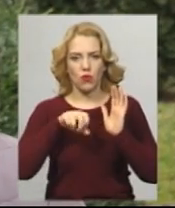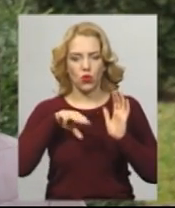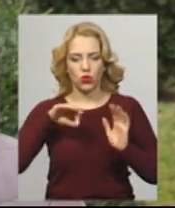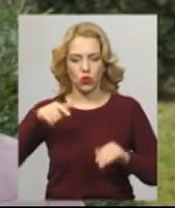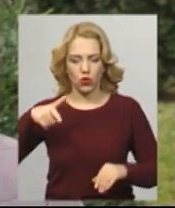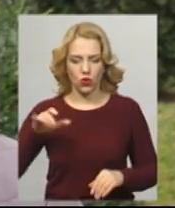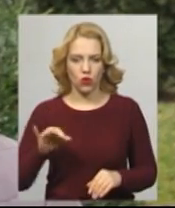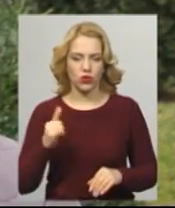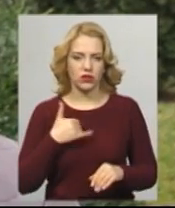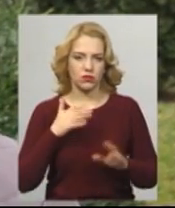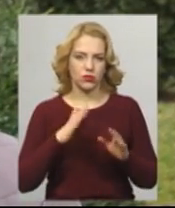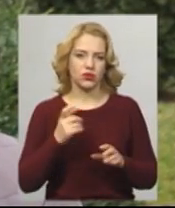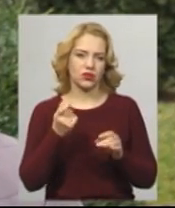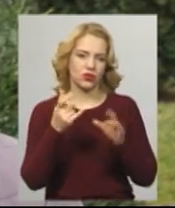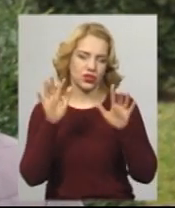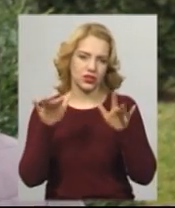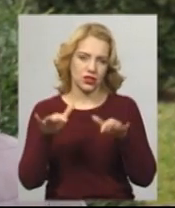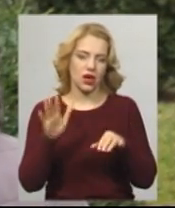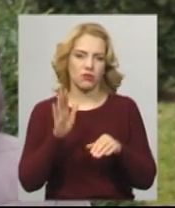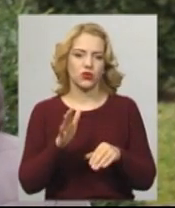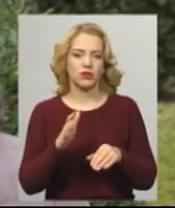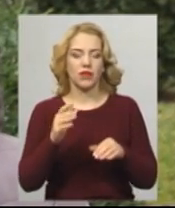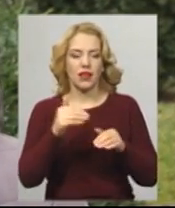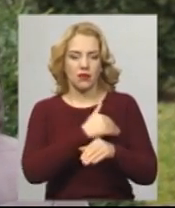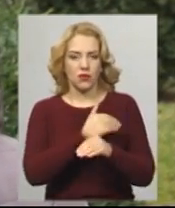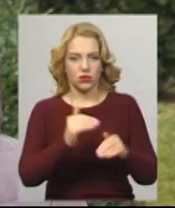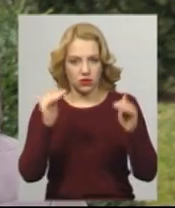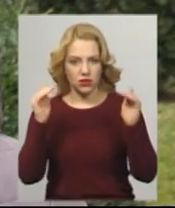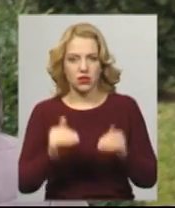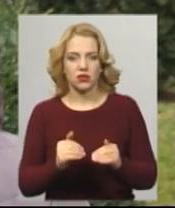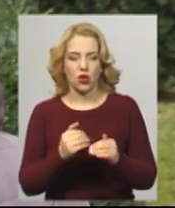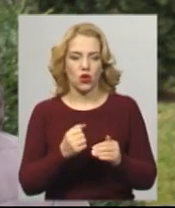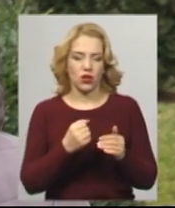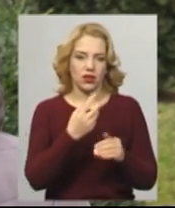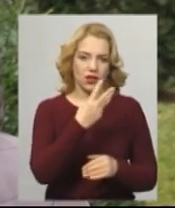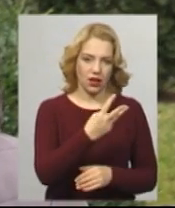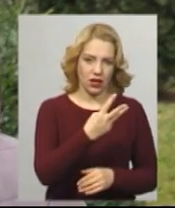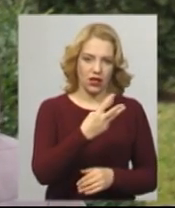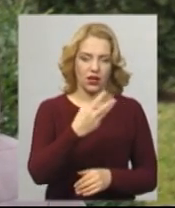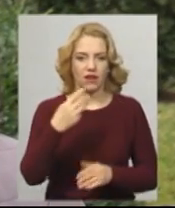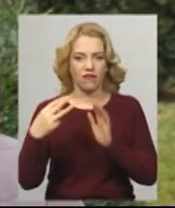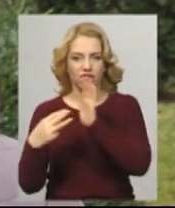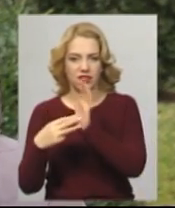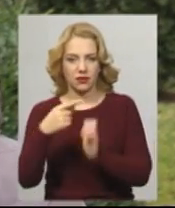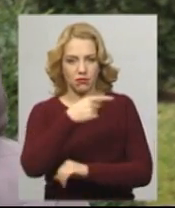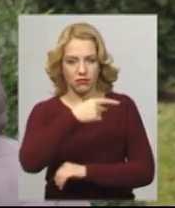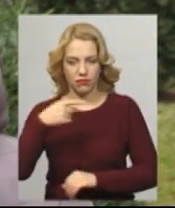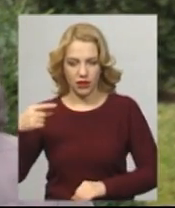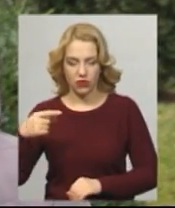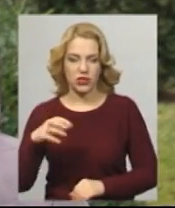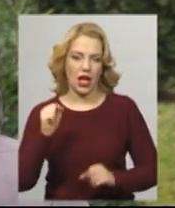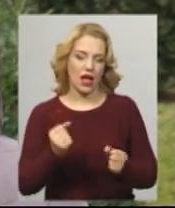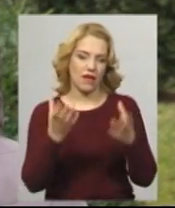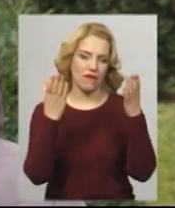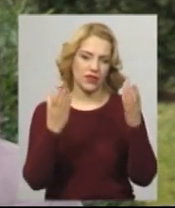нас часом пройде невеликий сніжок. Температура повітря знизиться вночі до 3-8, в день від плюс 1